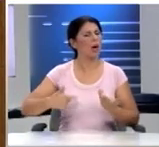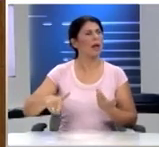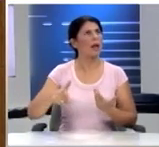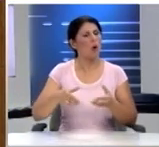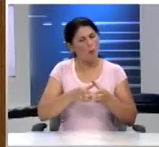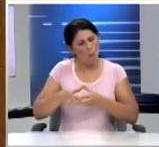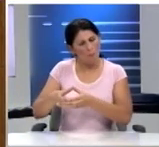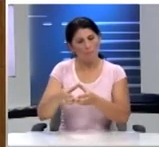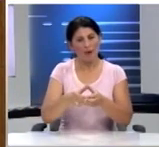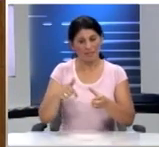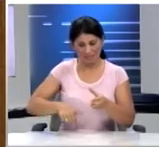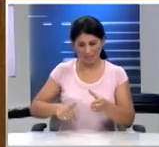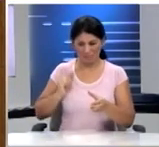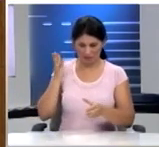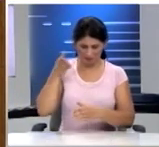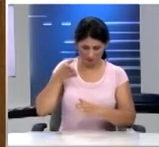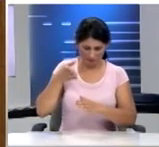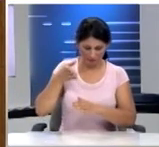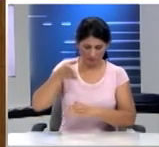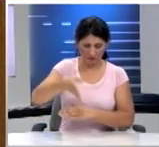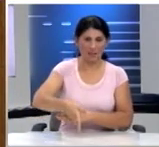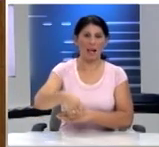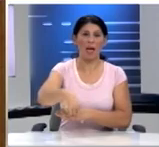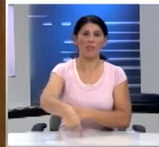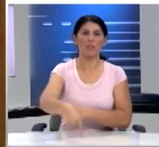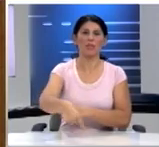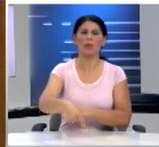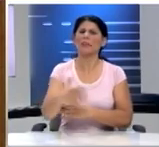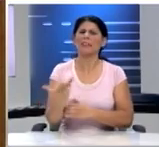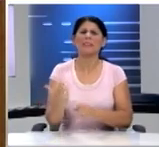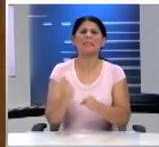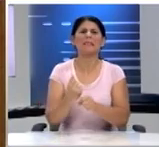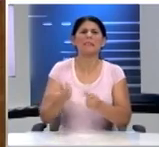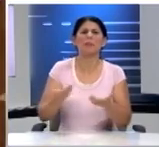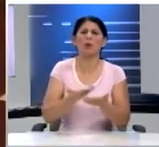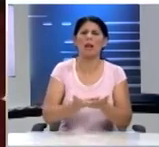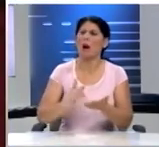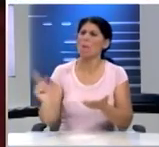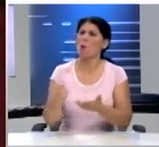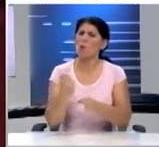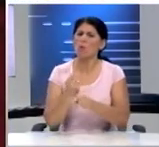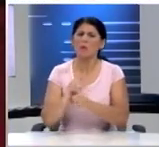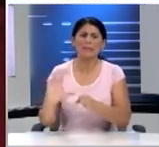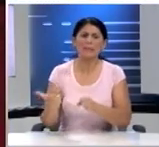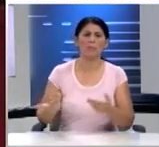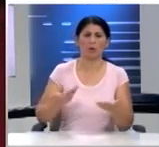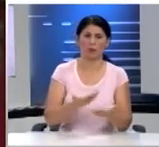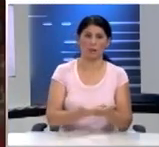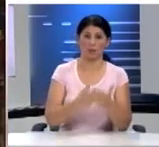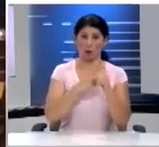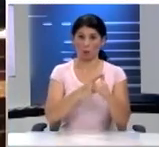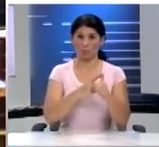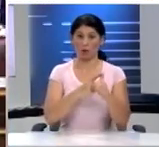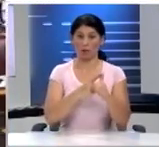ερχόμαστε εδώ να σας παρουσιάσουμε τις προτάσεις που προέκυψαν από όλες τις διεργασίες Πρώτα, θα συζητήσουμε για τα